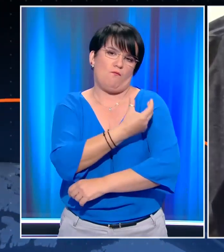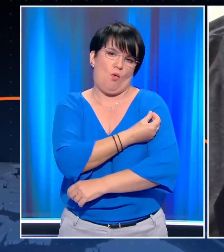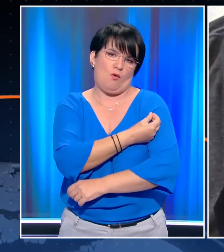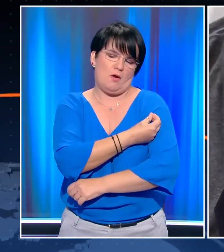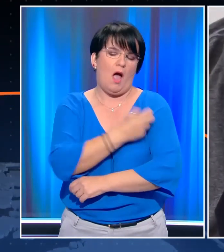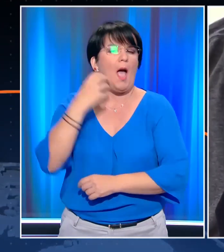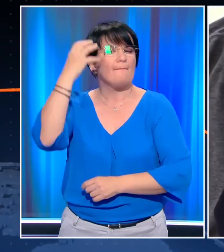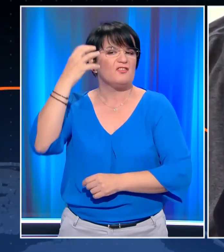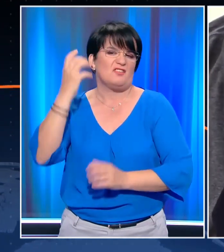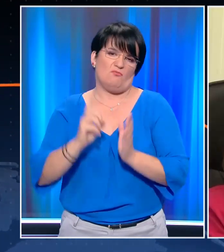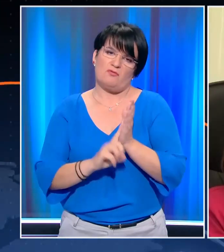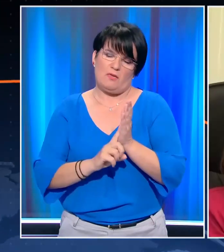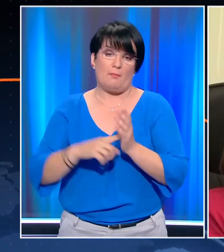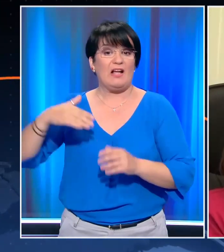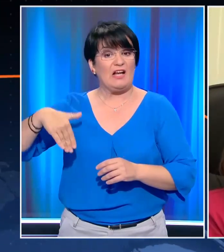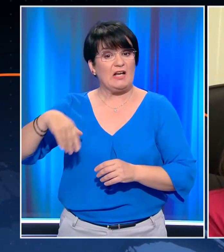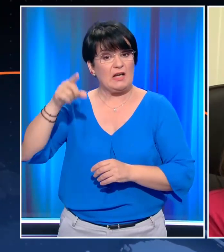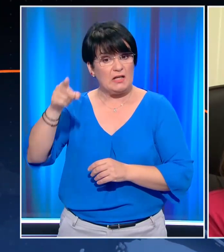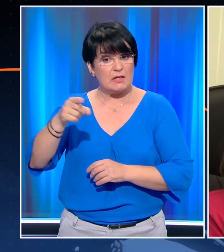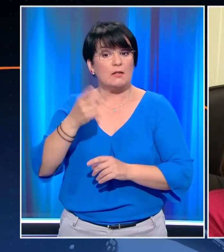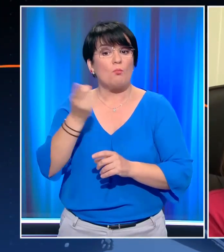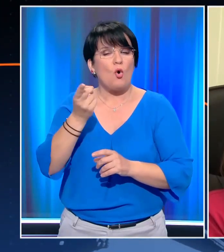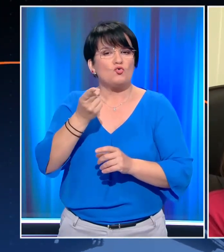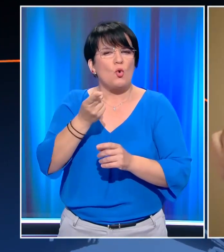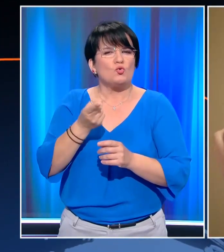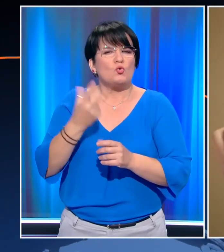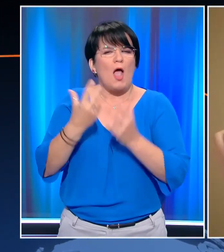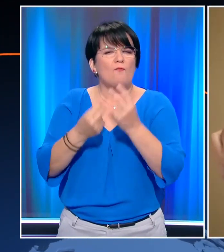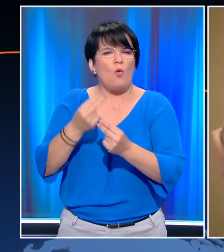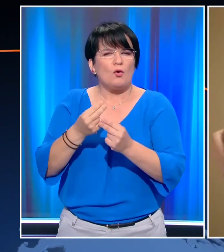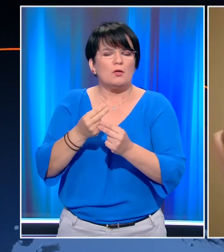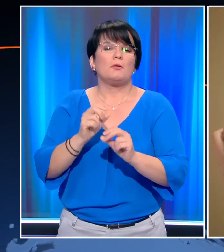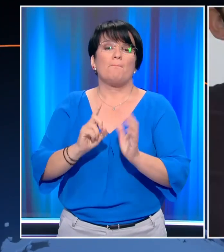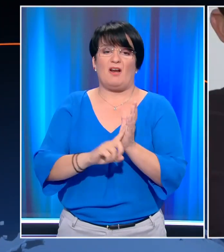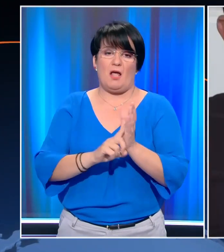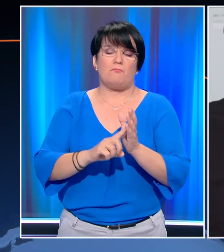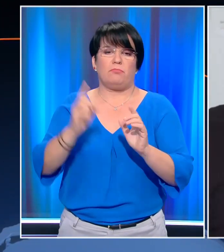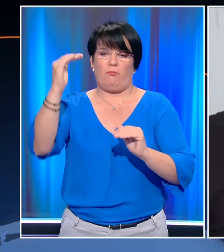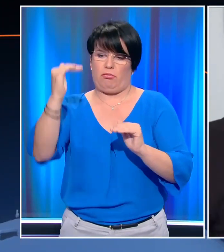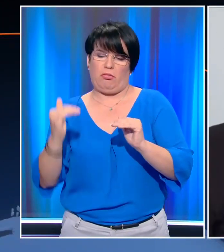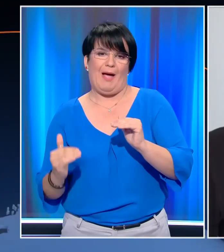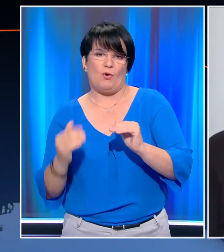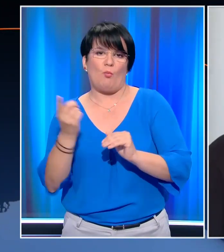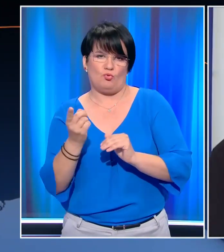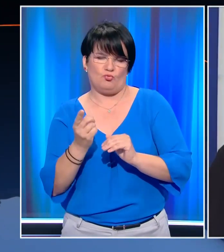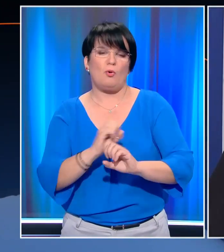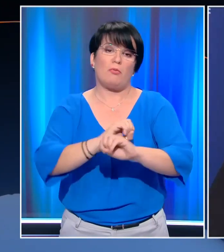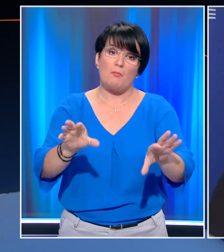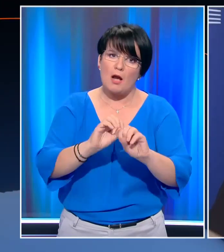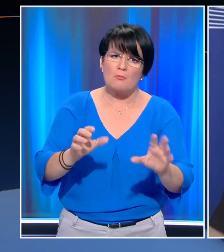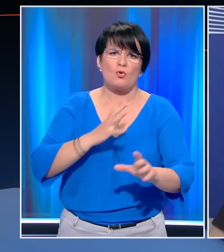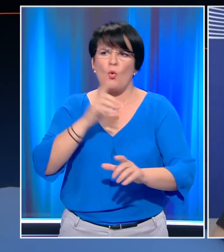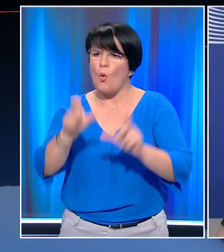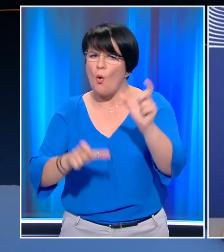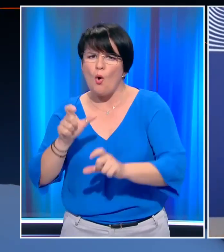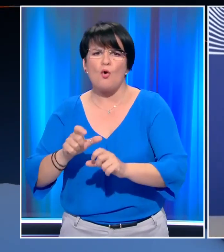υποστηρίζουν επιστήμονες. Στην Κρήτη όπου τα ποσοστά εμβολιασμού δεν είναι υψηλά θα ενταθεί η καμπάνια ενημέρωσης και θα γίνει προσπάθεια να διευκολυθούν οι πολίτες και